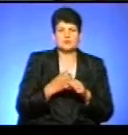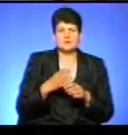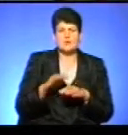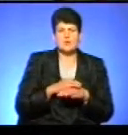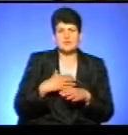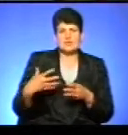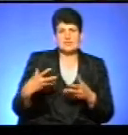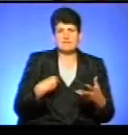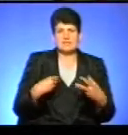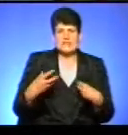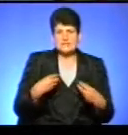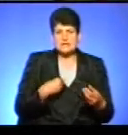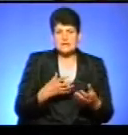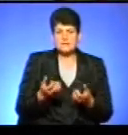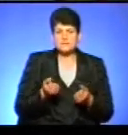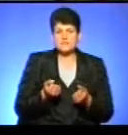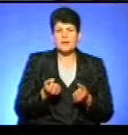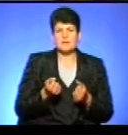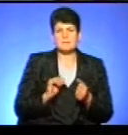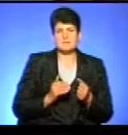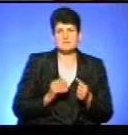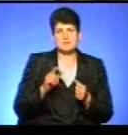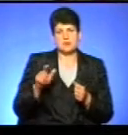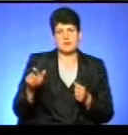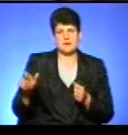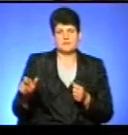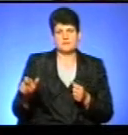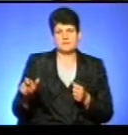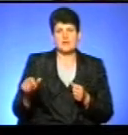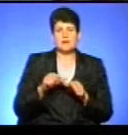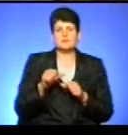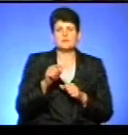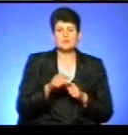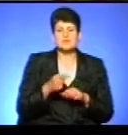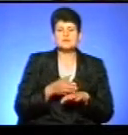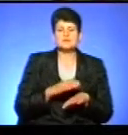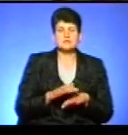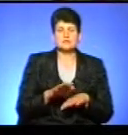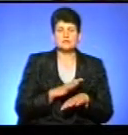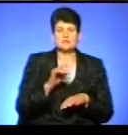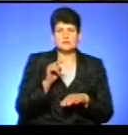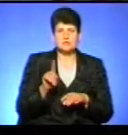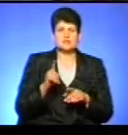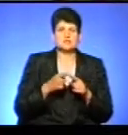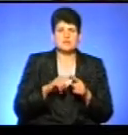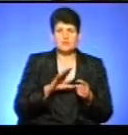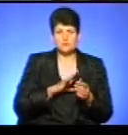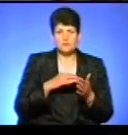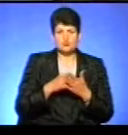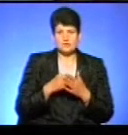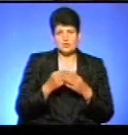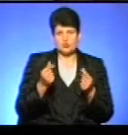внесках підприємців, а також людей. Окрім того, складністю було те, що це були бюджетні кошти,